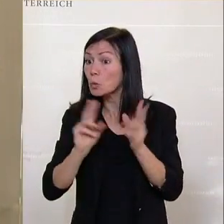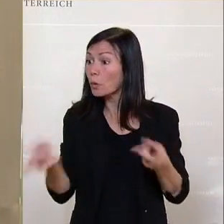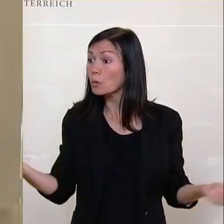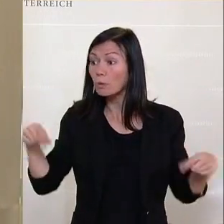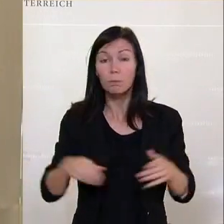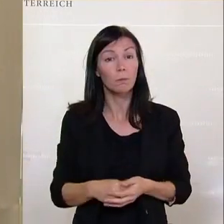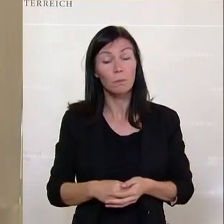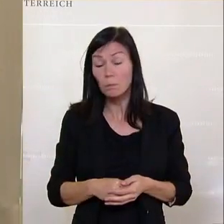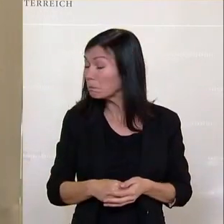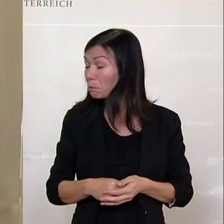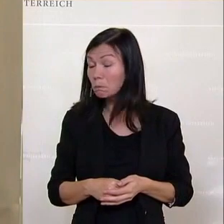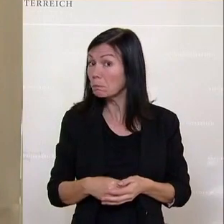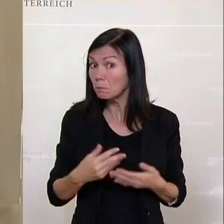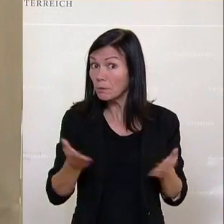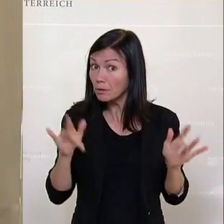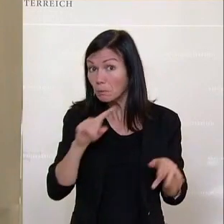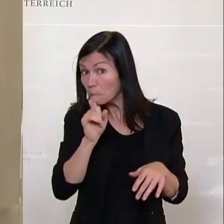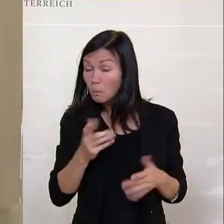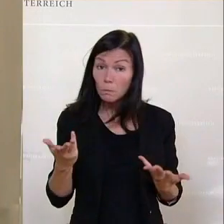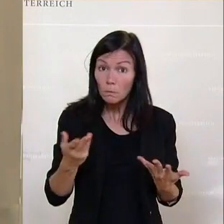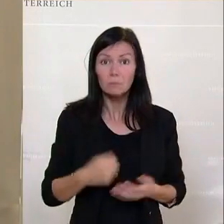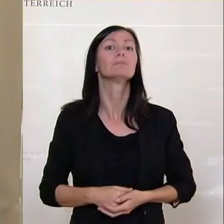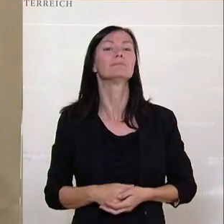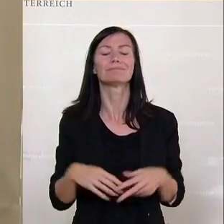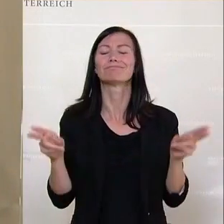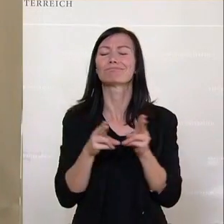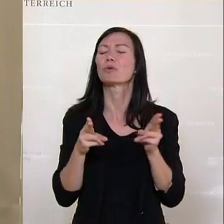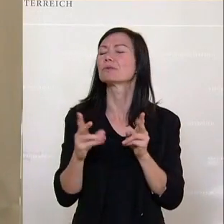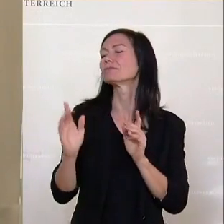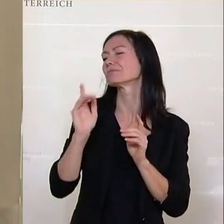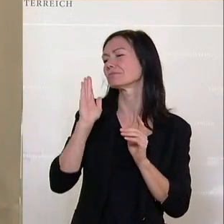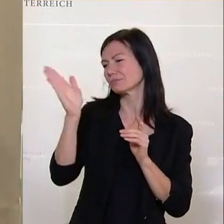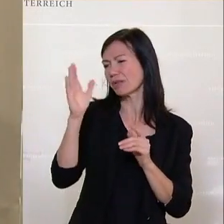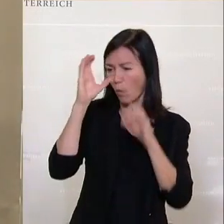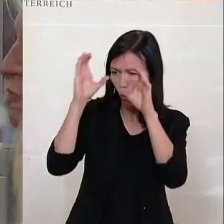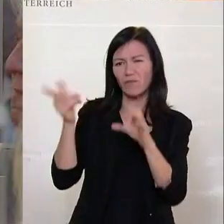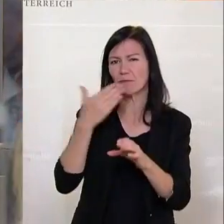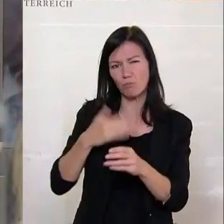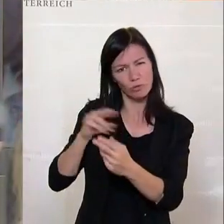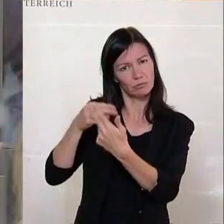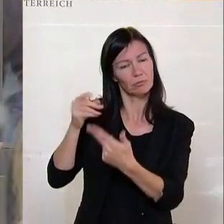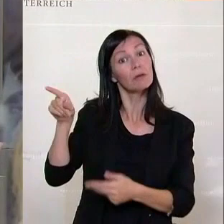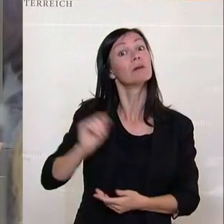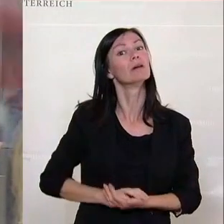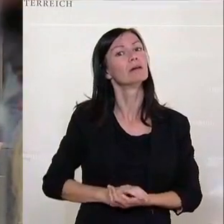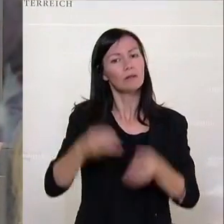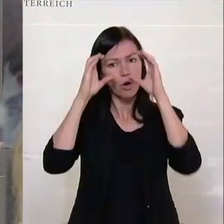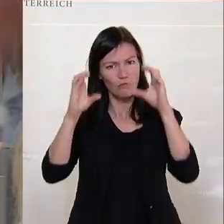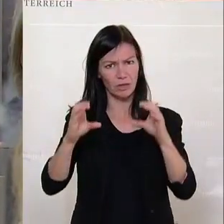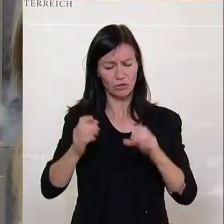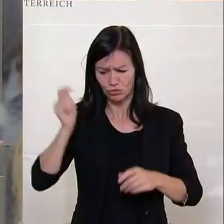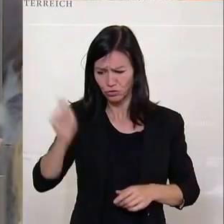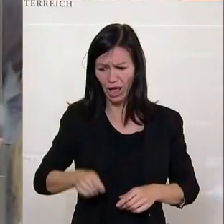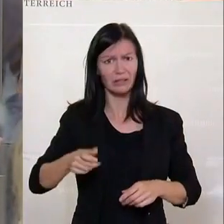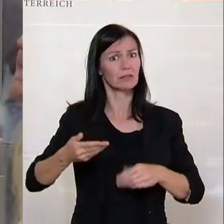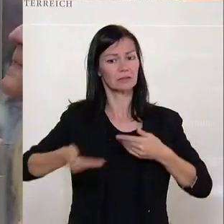hinterfragen. Aber vielleicht noch einmal ganz kurz auch Richtung ÖVP. Die ÖVP war ja heute vom Startweg sehr, sehr aggressiv uns